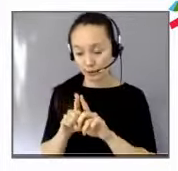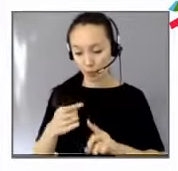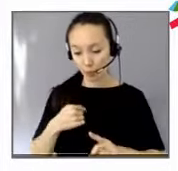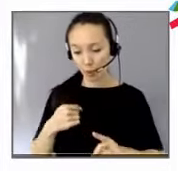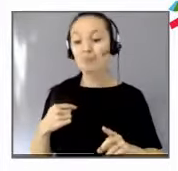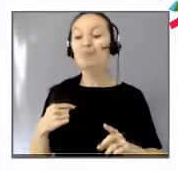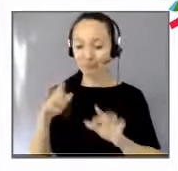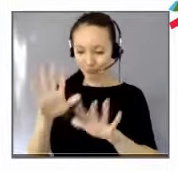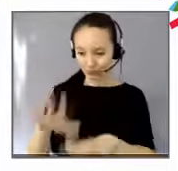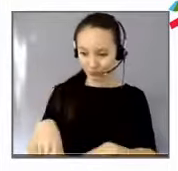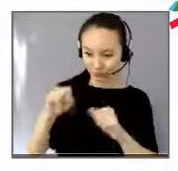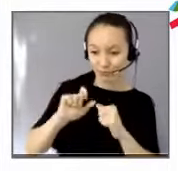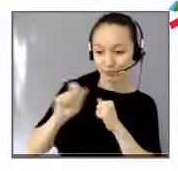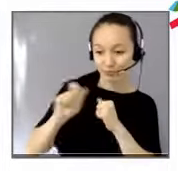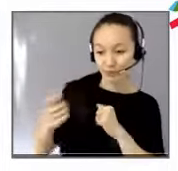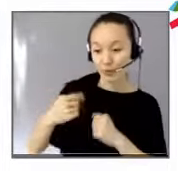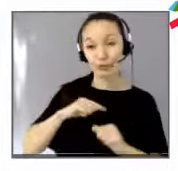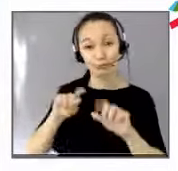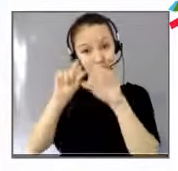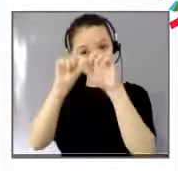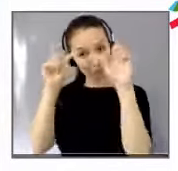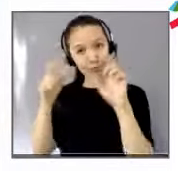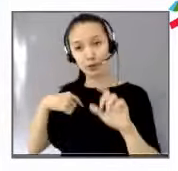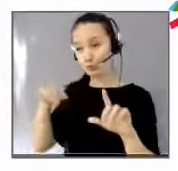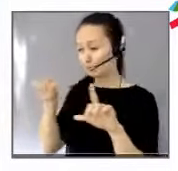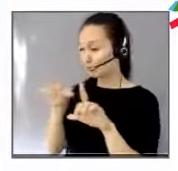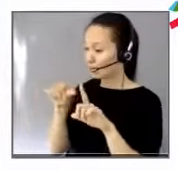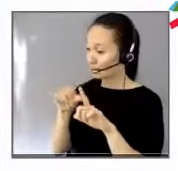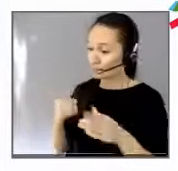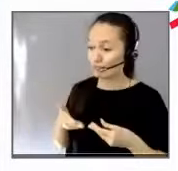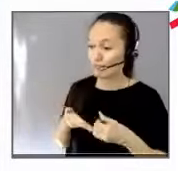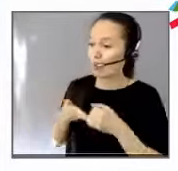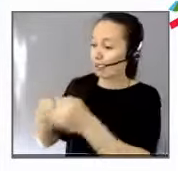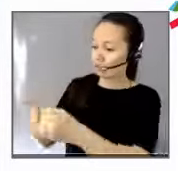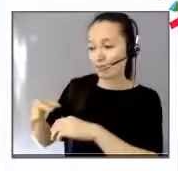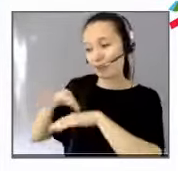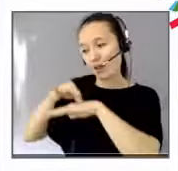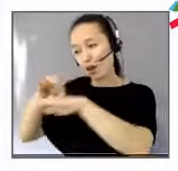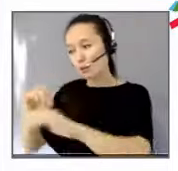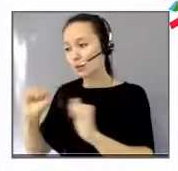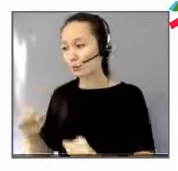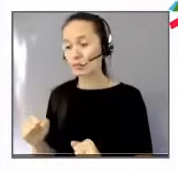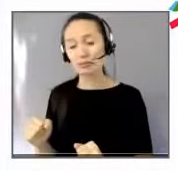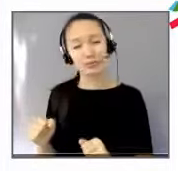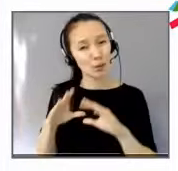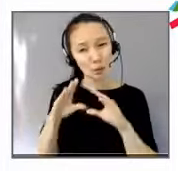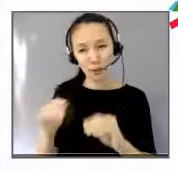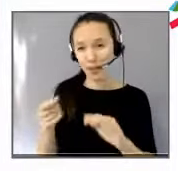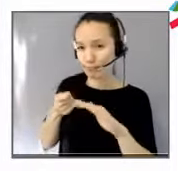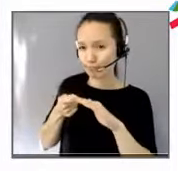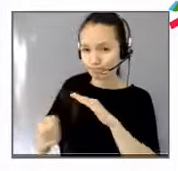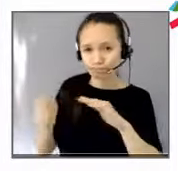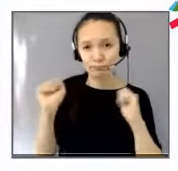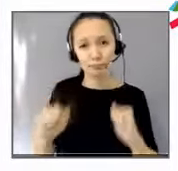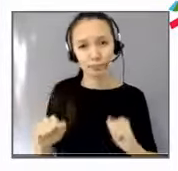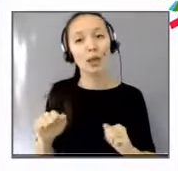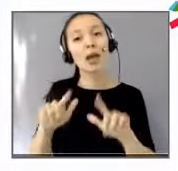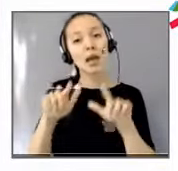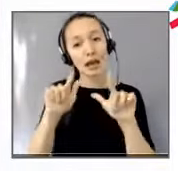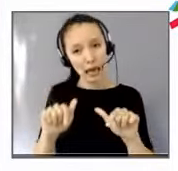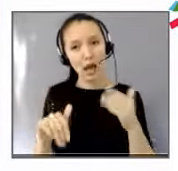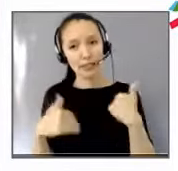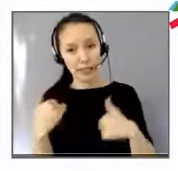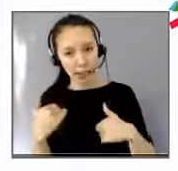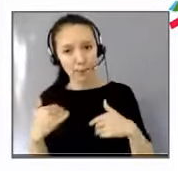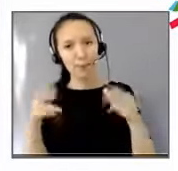accompagner. Donc des aides financières concrètement, c'est ça qu'on a déployé, des aides pour l'emploi des personnes en situation d'handicap apprentissage en